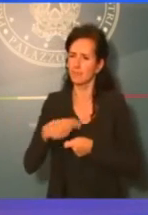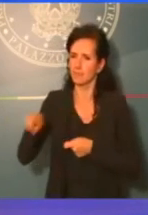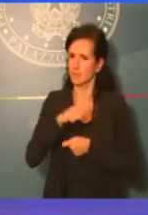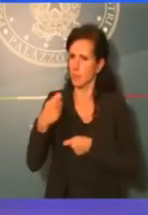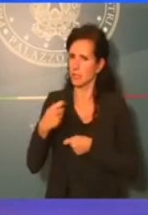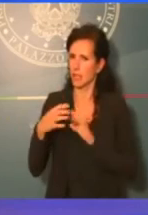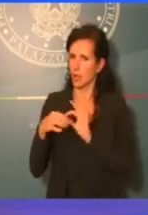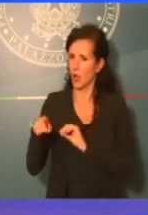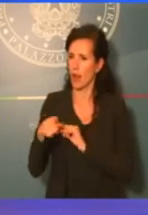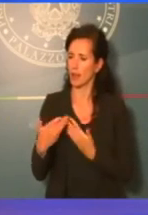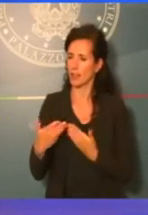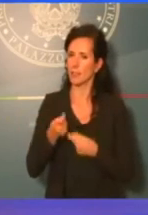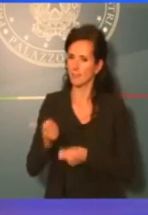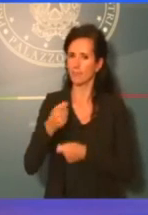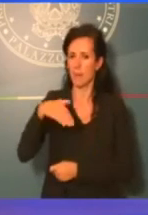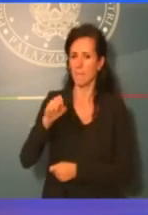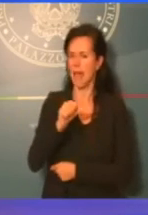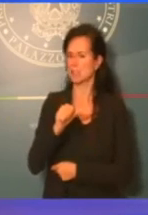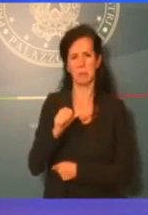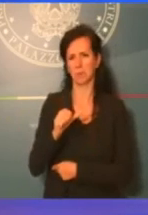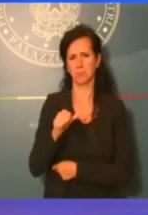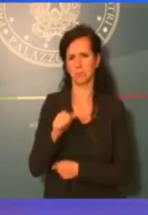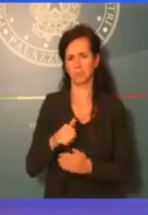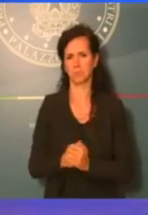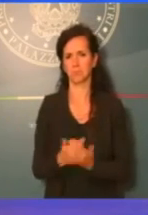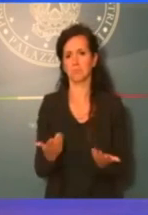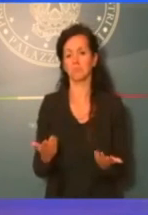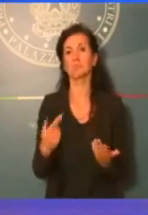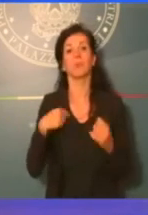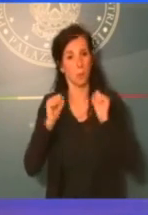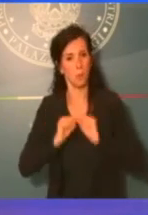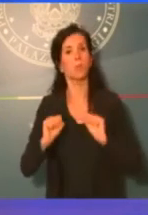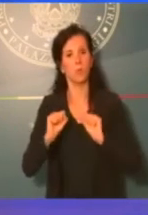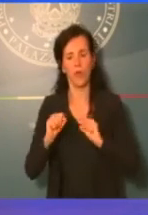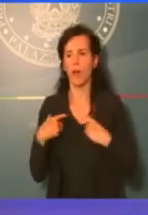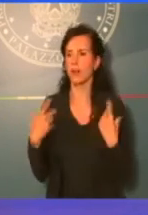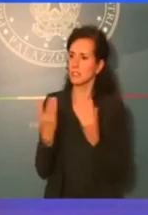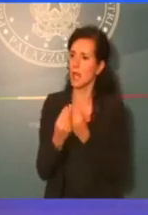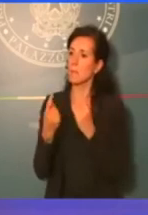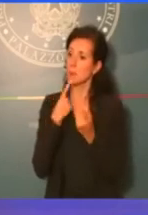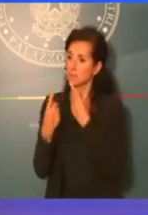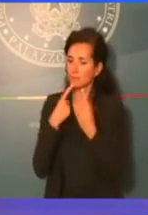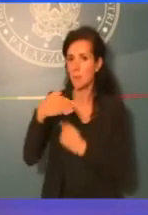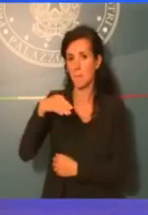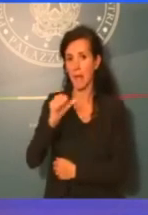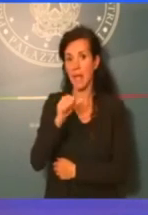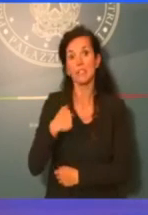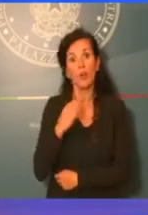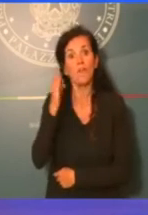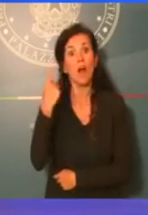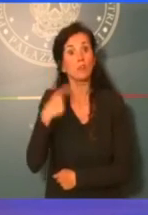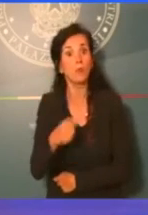quindi non è oggetto di conversazione da parte mia. Sicuramente potremo anche parlare di MES, ma non vado con queste intenzioni.